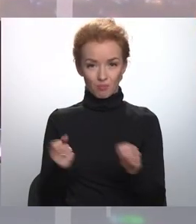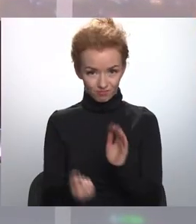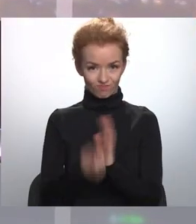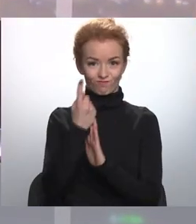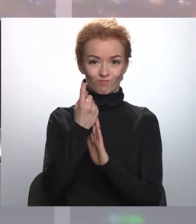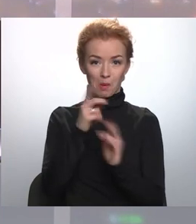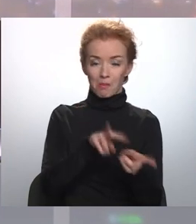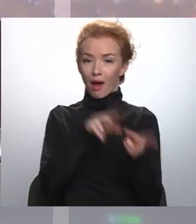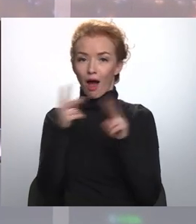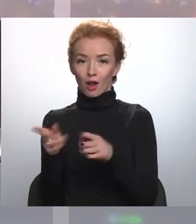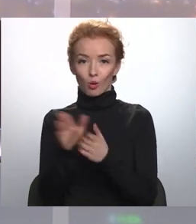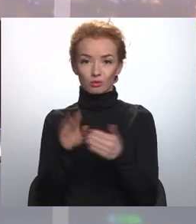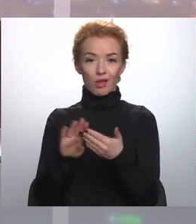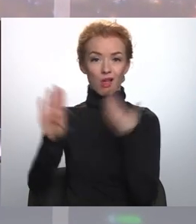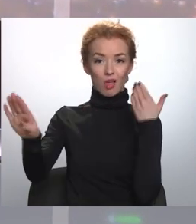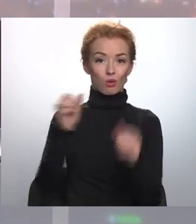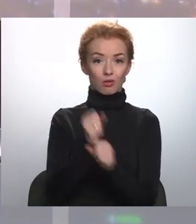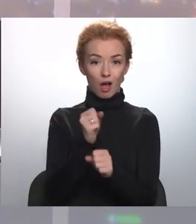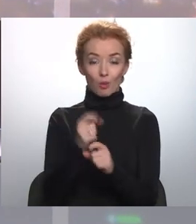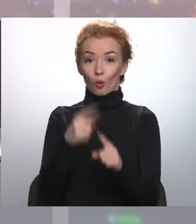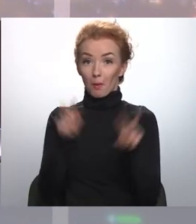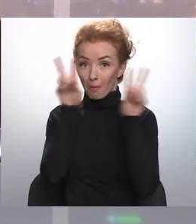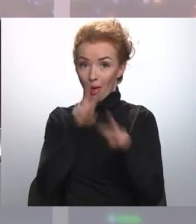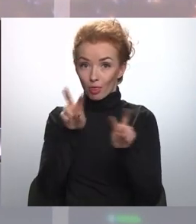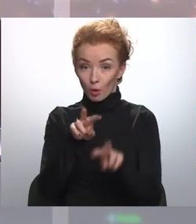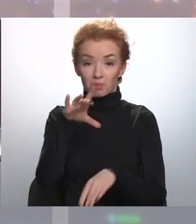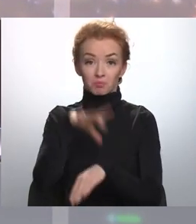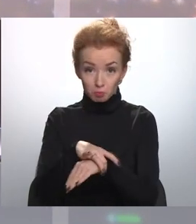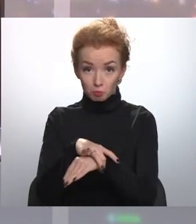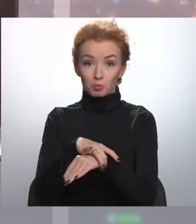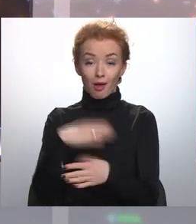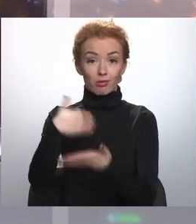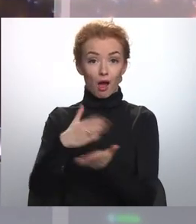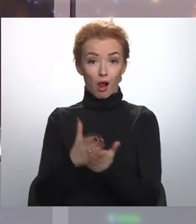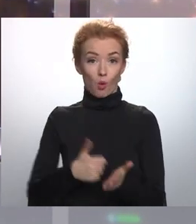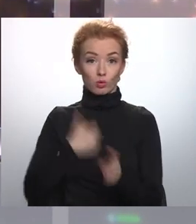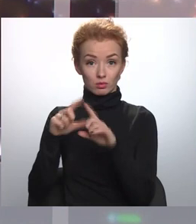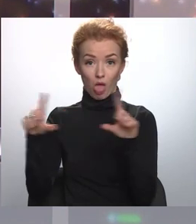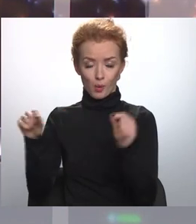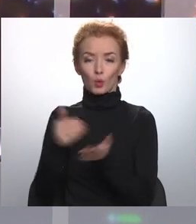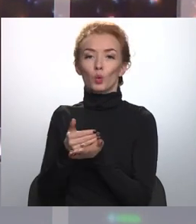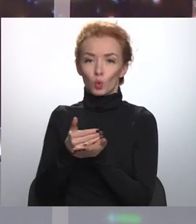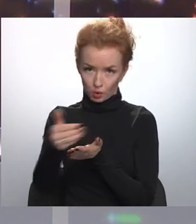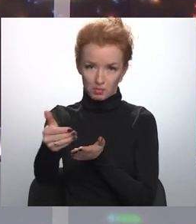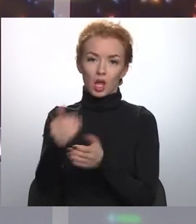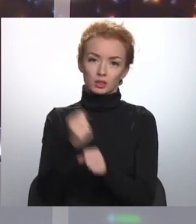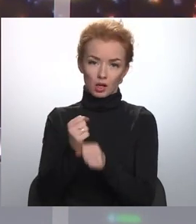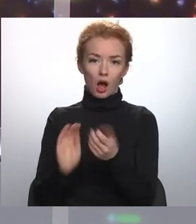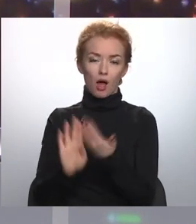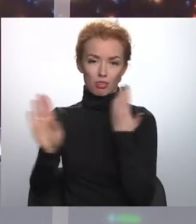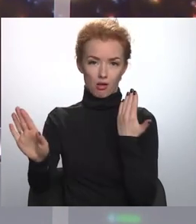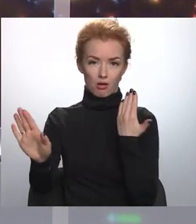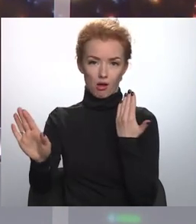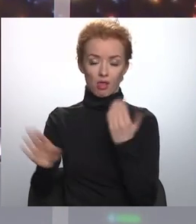pārei uz attālināto darbu un pētīm liecina, ka arī pēc pandēmijas daļa uzņēmumu turpinās strādāt attālinātā režīmā.